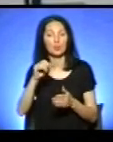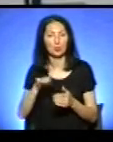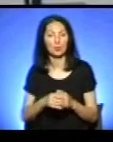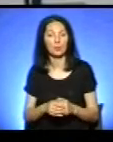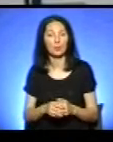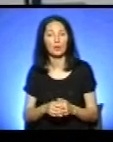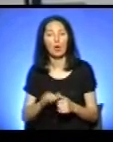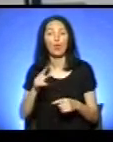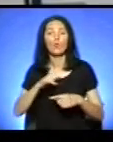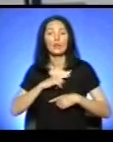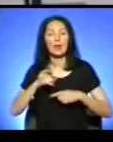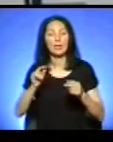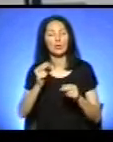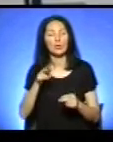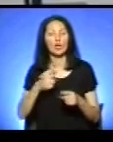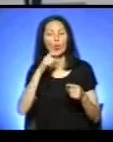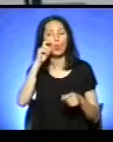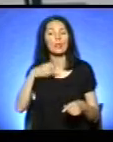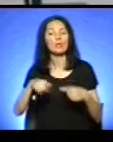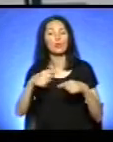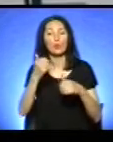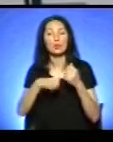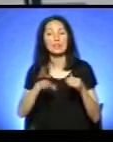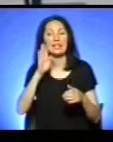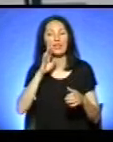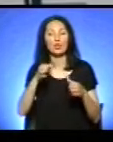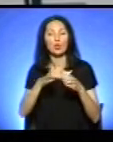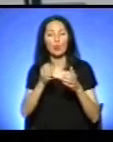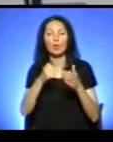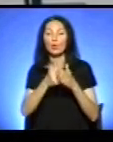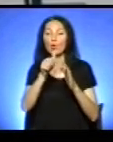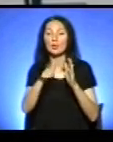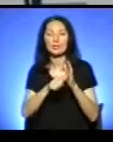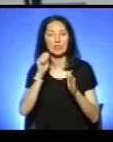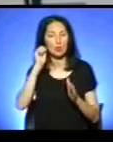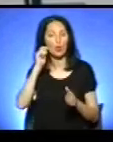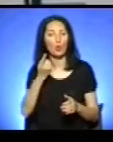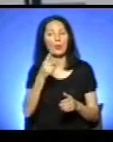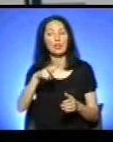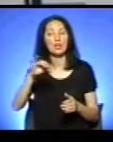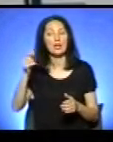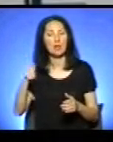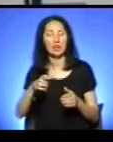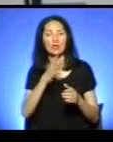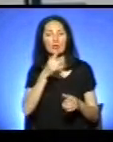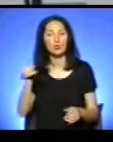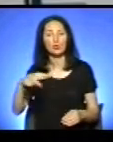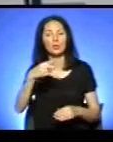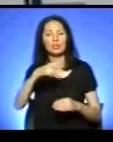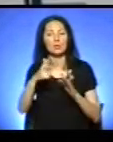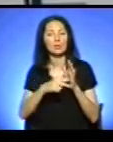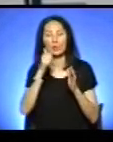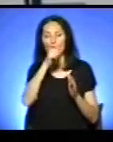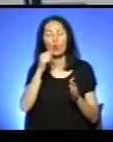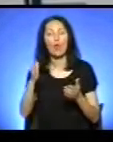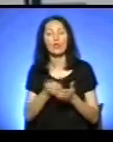У фіналі чемпіонату України з футболу серед дівочих команд до 16 років у першій лізі сезону 2018 року